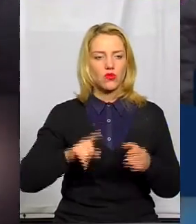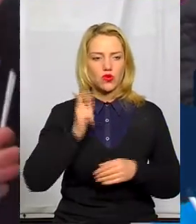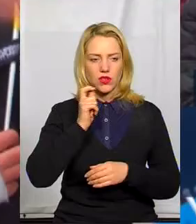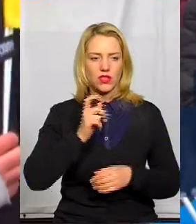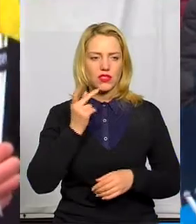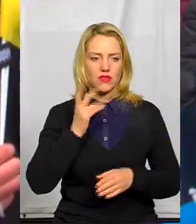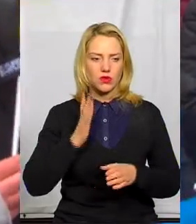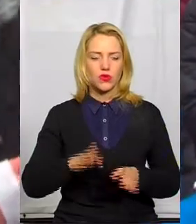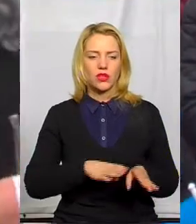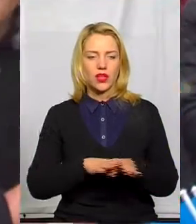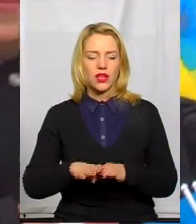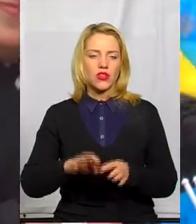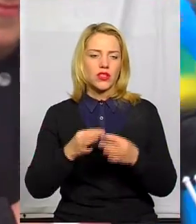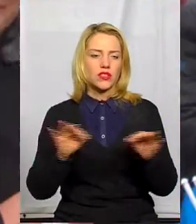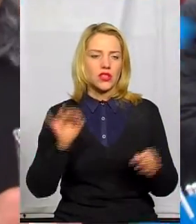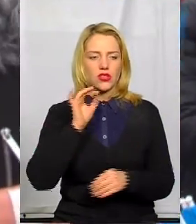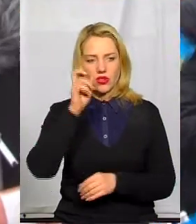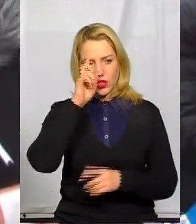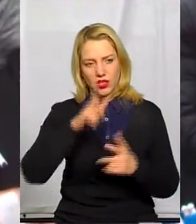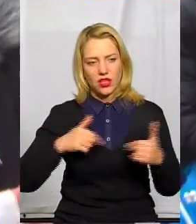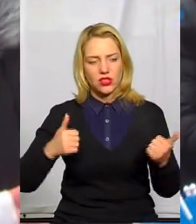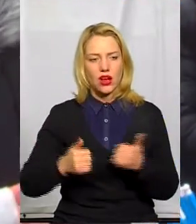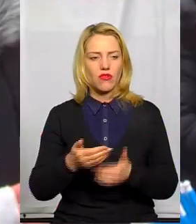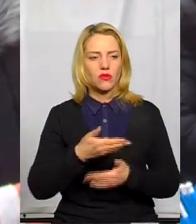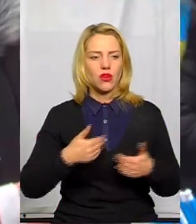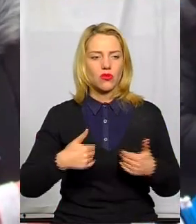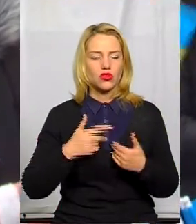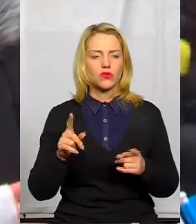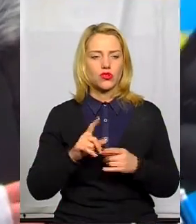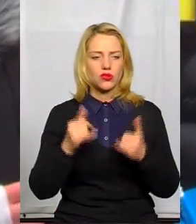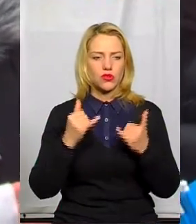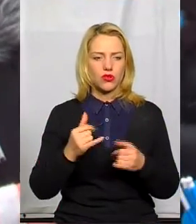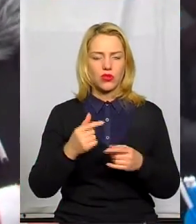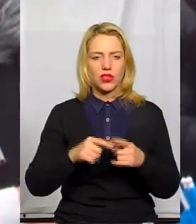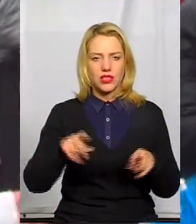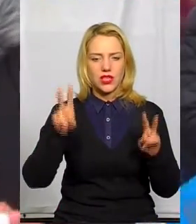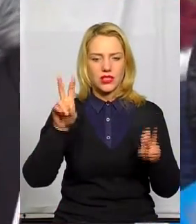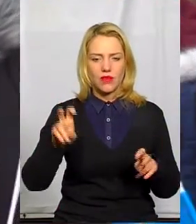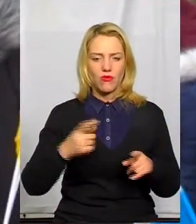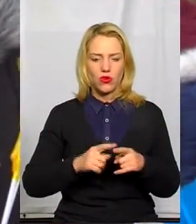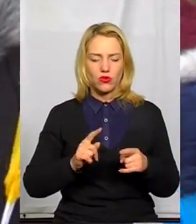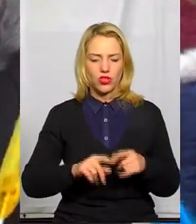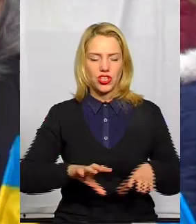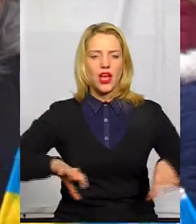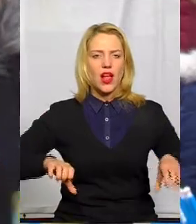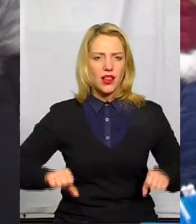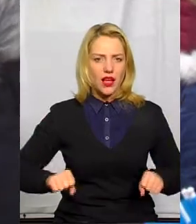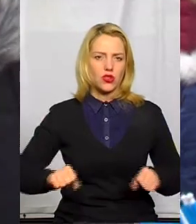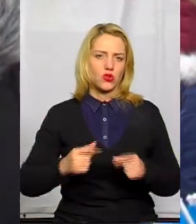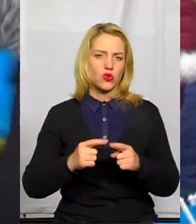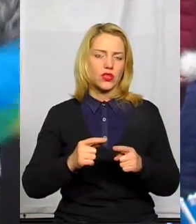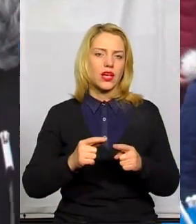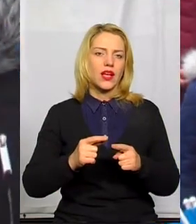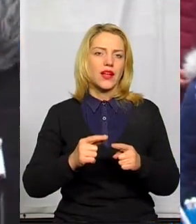буде єдиною і незалежною державою. Ми хочемо, щоб сьогодні цей символічний ланцюг єдності став